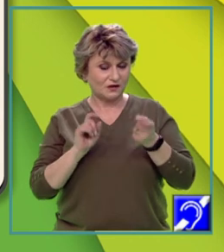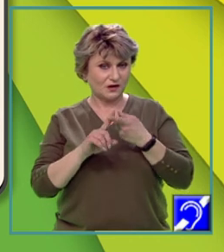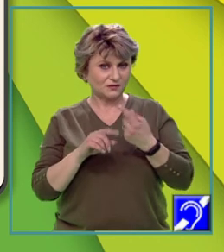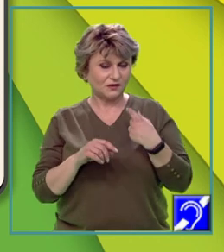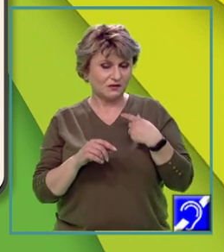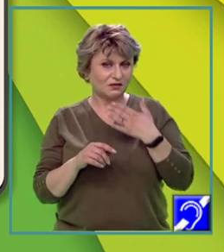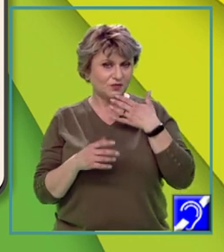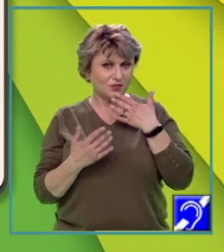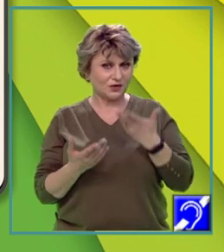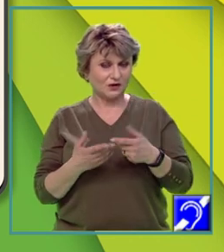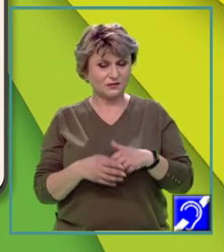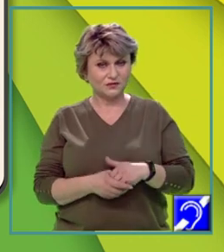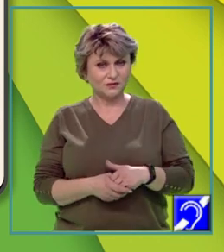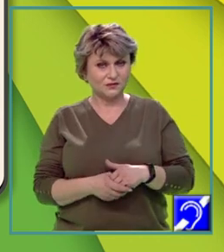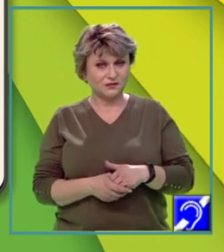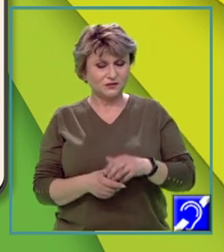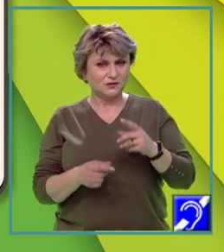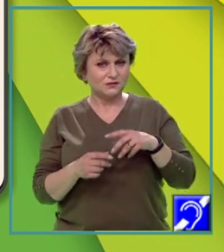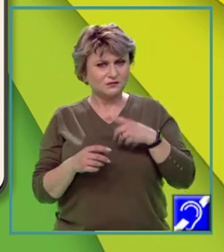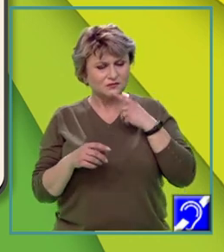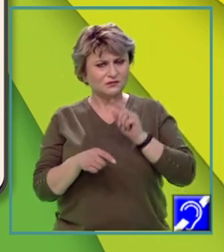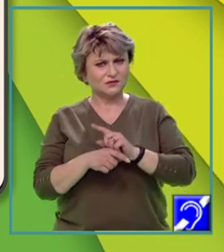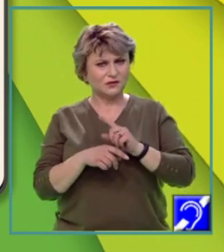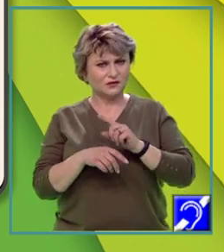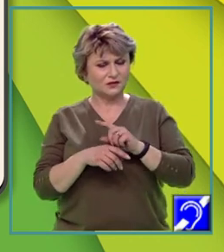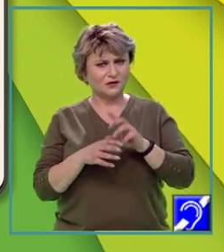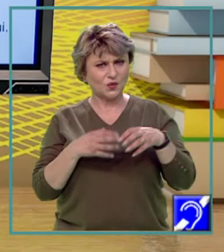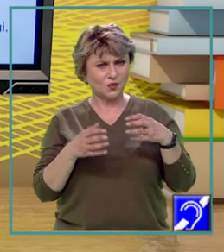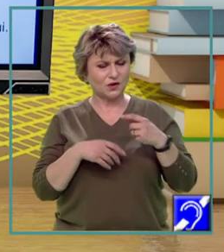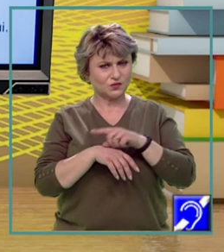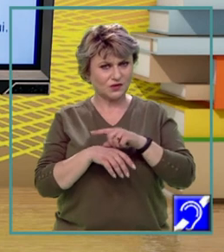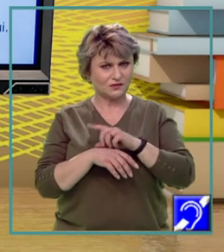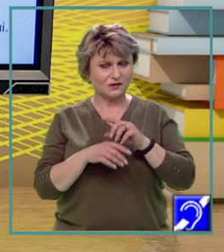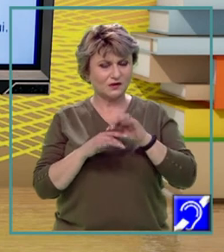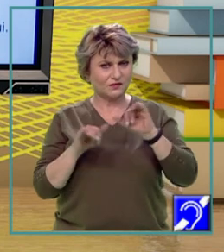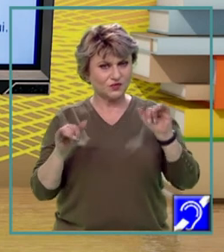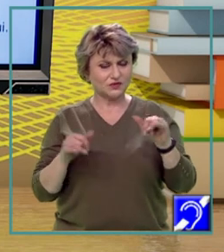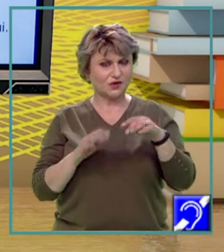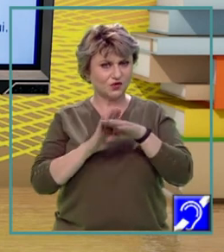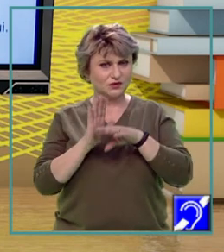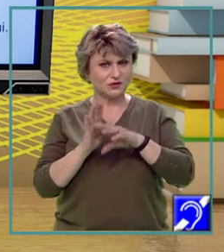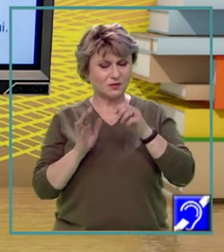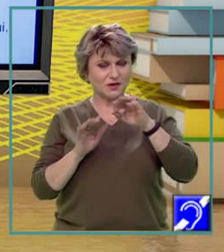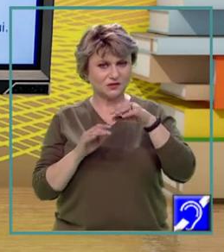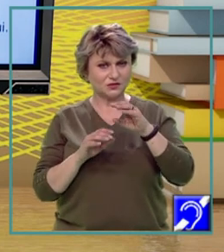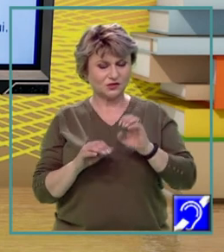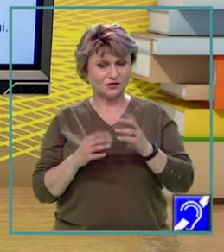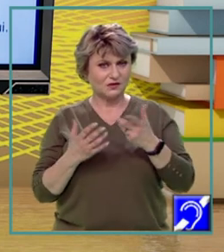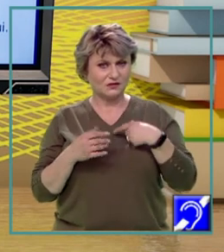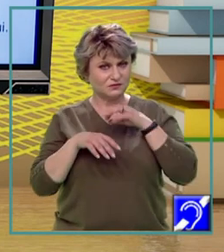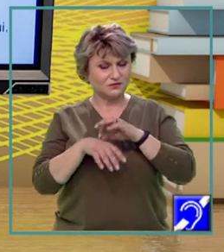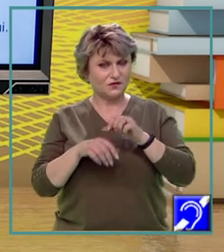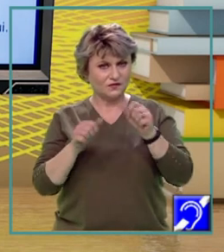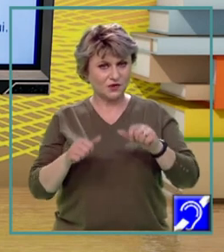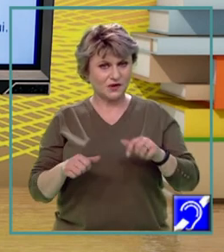temporale pot fi de lungă durată, cum ar fi, de exemplu, evoluția condițiilor climatice încoaternar, care au dus la